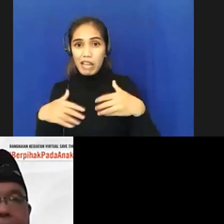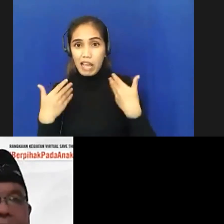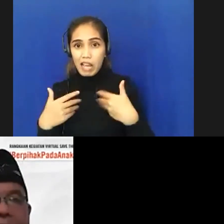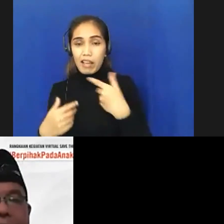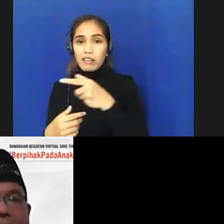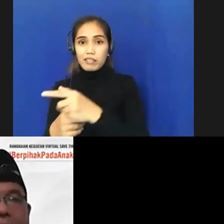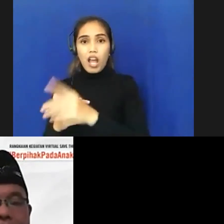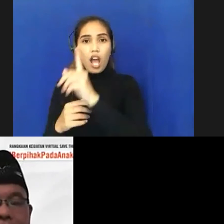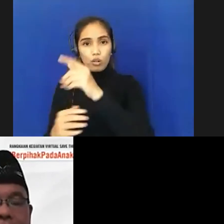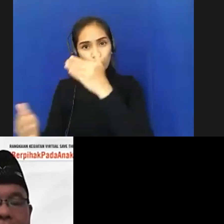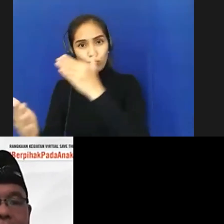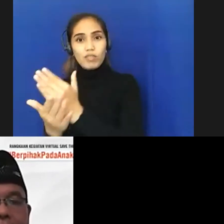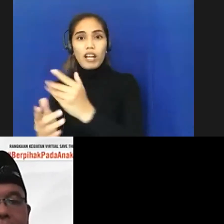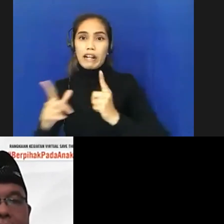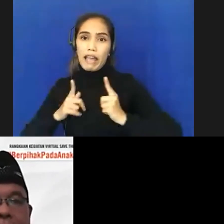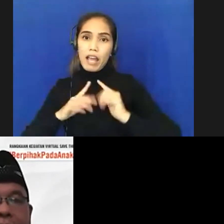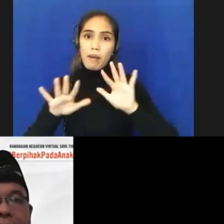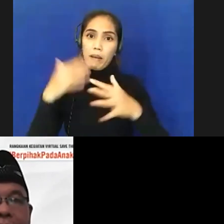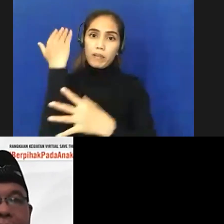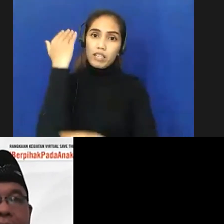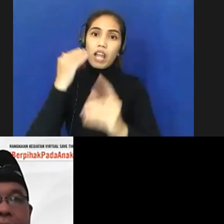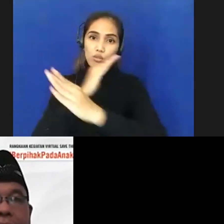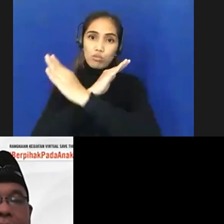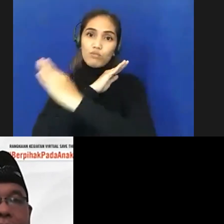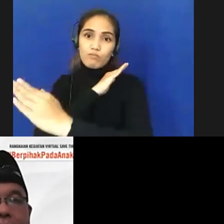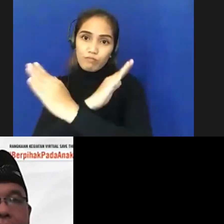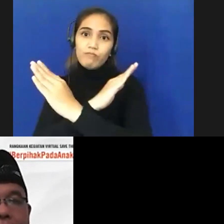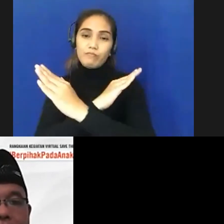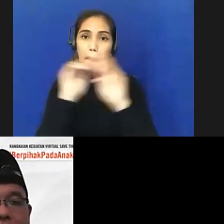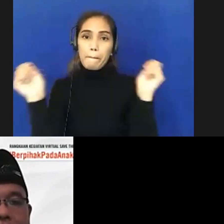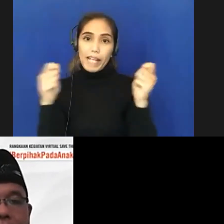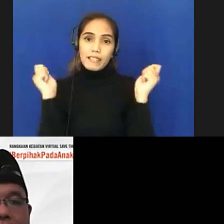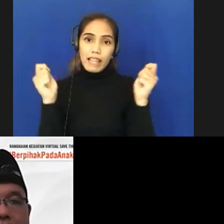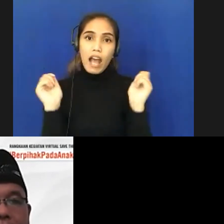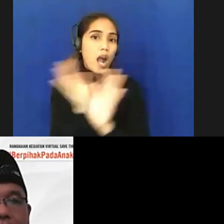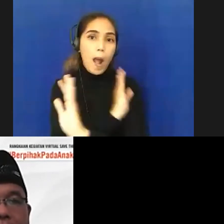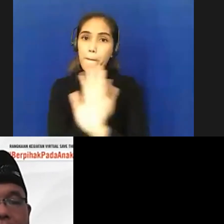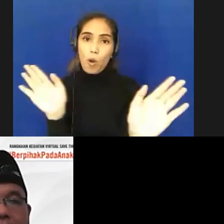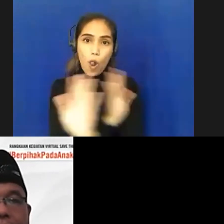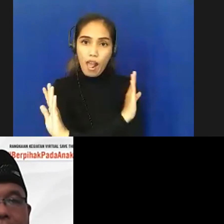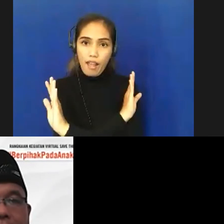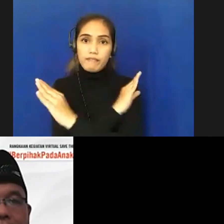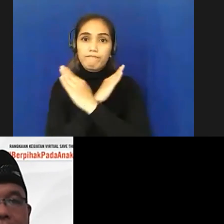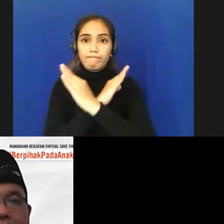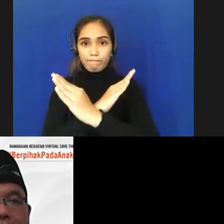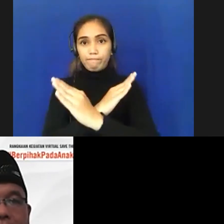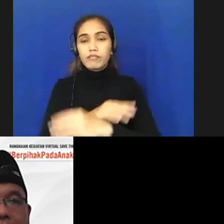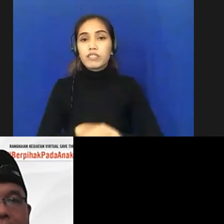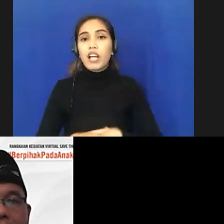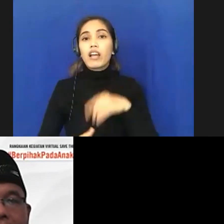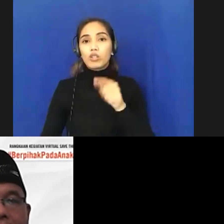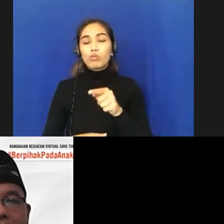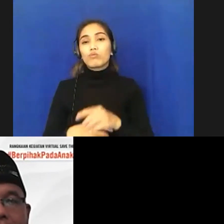tidak tepat ya akhirnya pesta tersebut dibatalkan ini satu contoh yang menurut saya simpatik sehingga